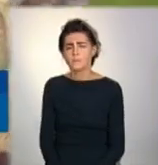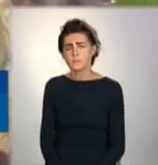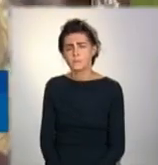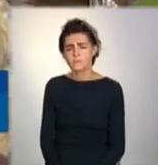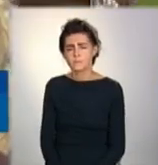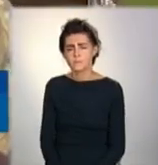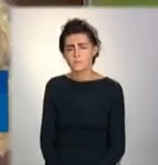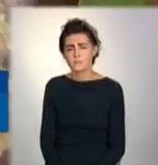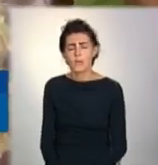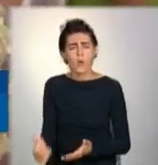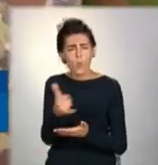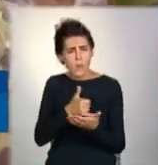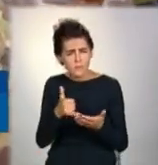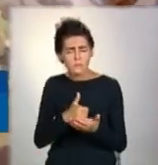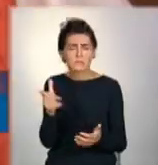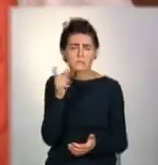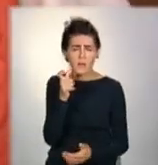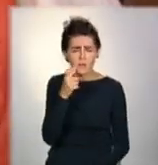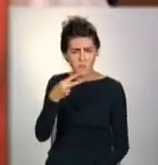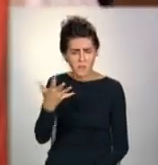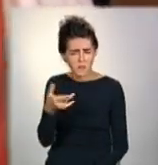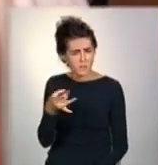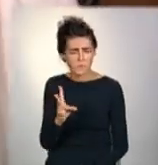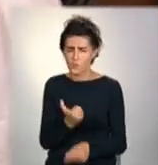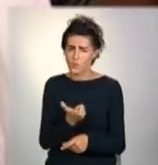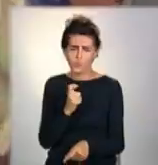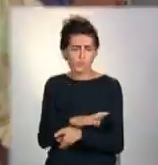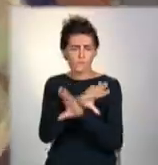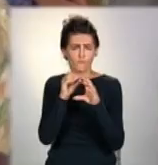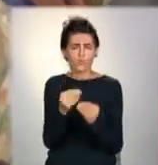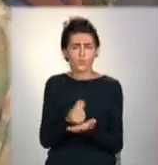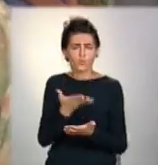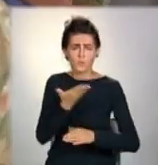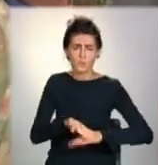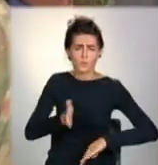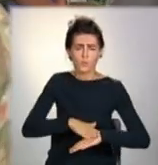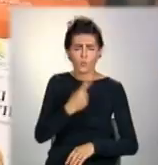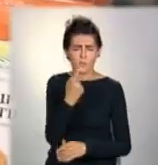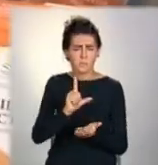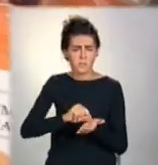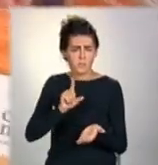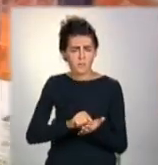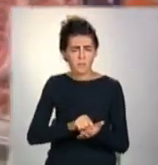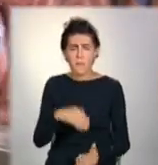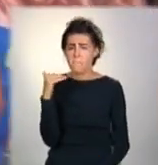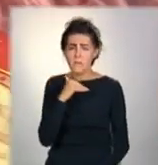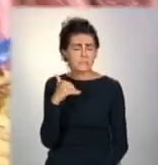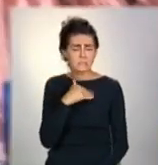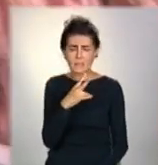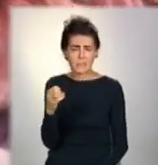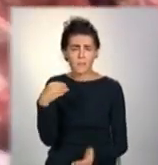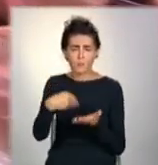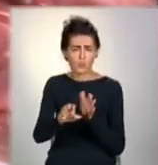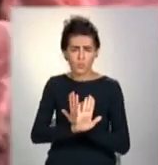олія і сахар по 25. Дорого все. На одній пенсії важко. М'ясо не купую,